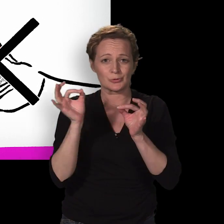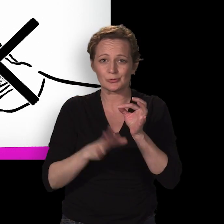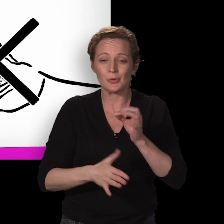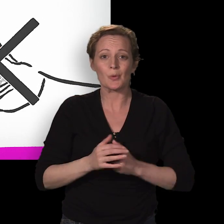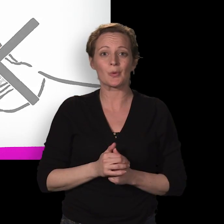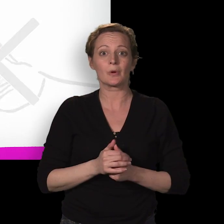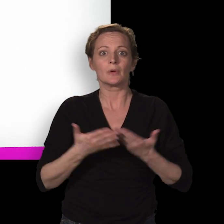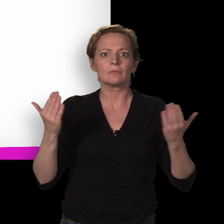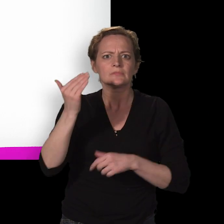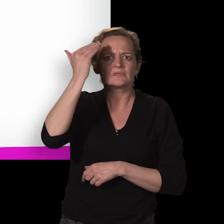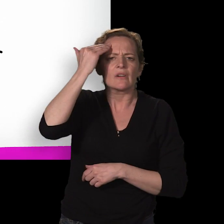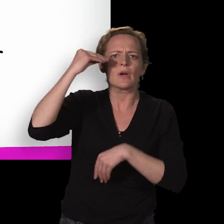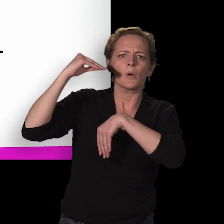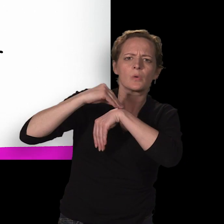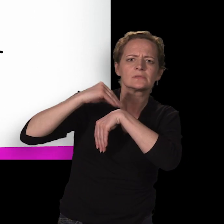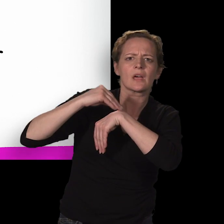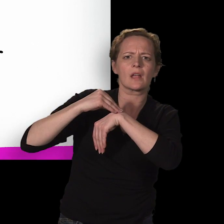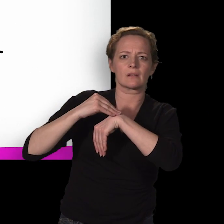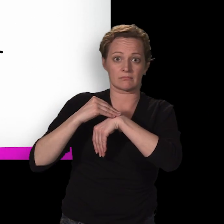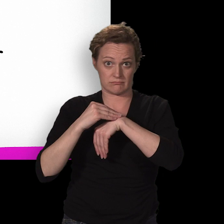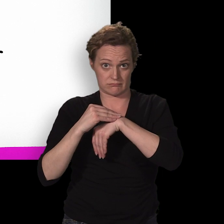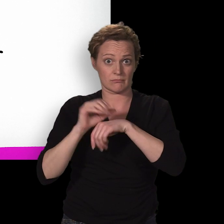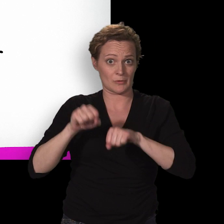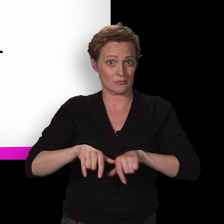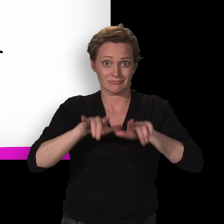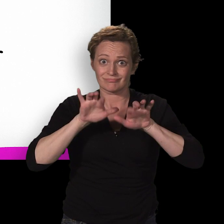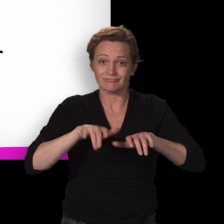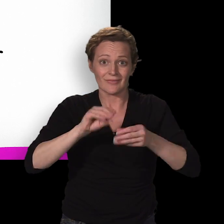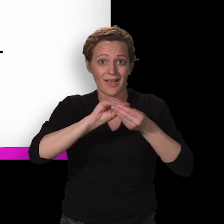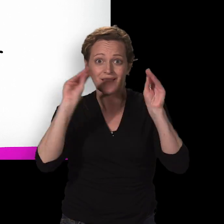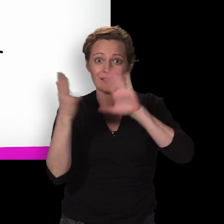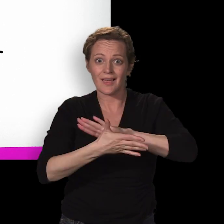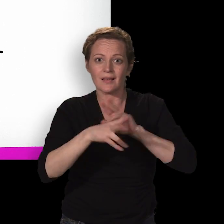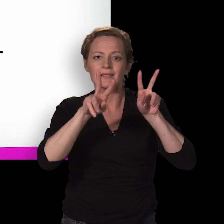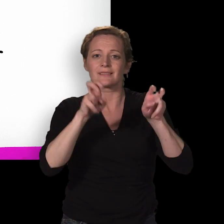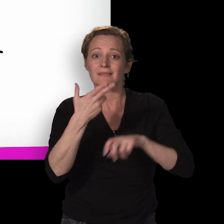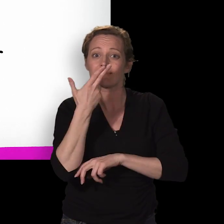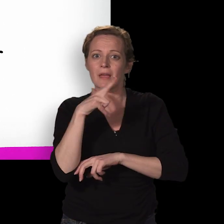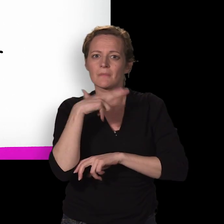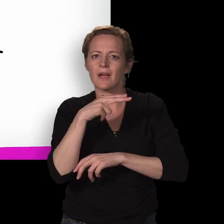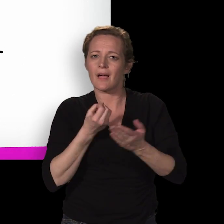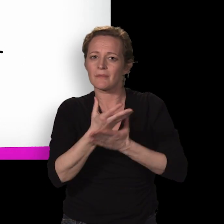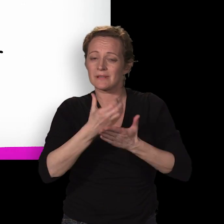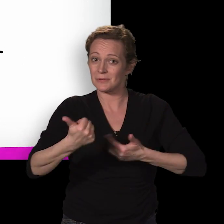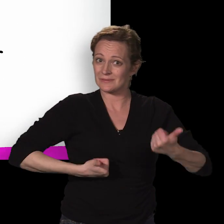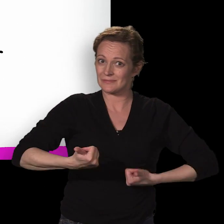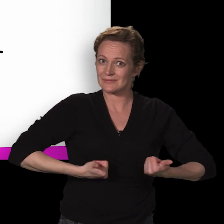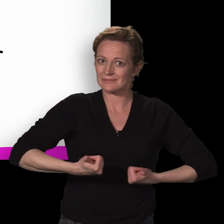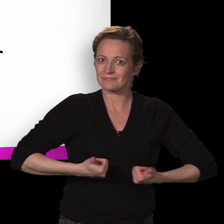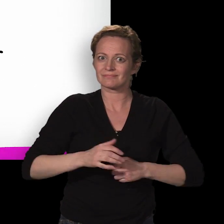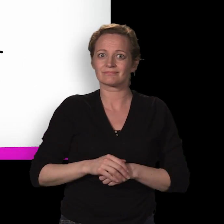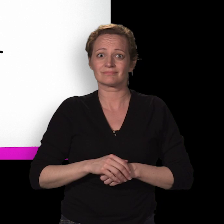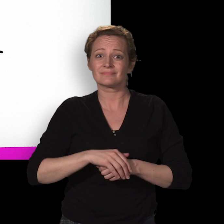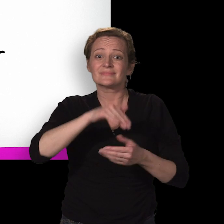solutions pour vous aider. Pour connaître ces solutions et pour avoir des conseils, vous pouvez appeler Tabac Info Service au 39 89